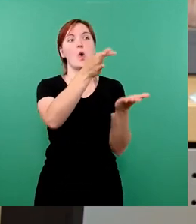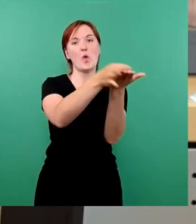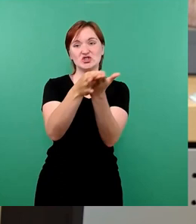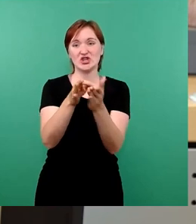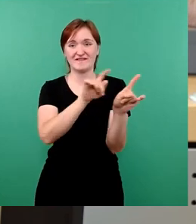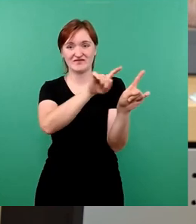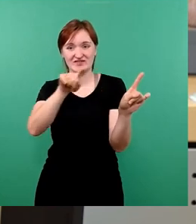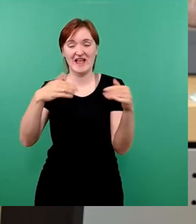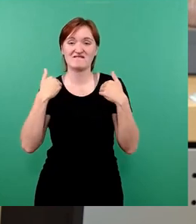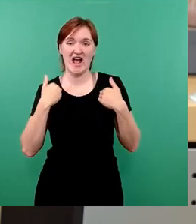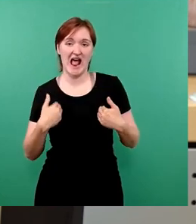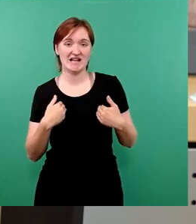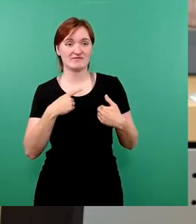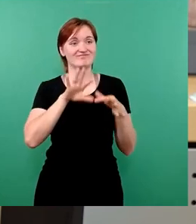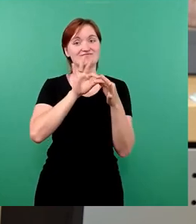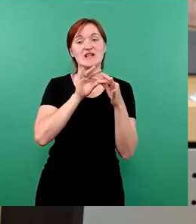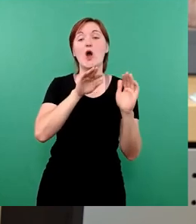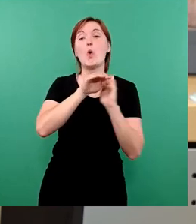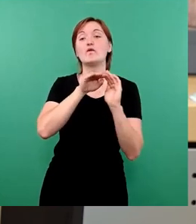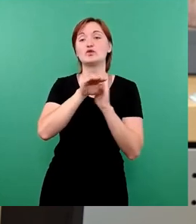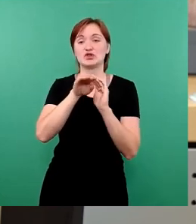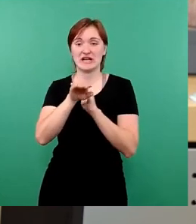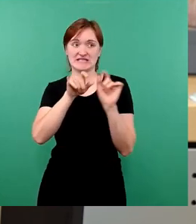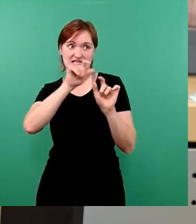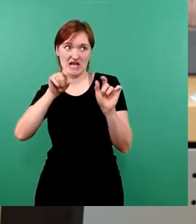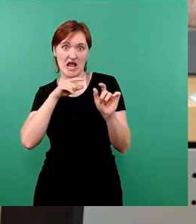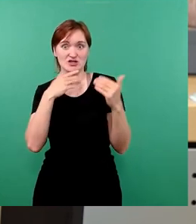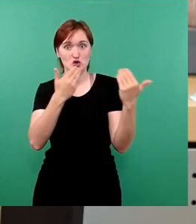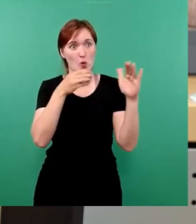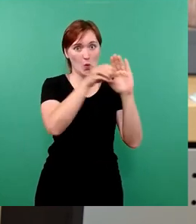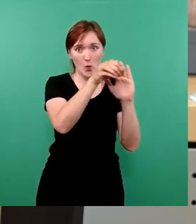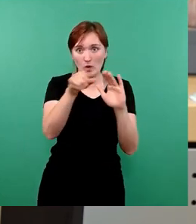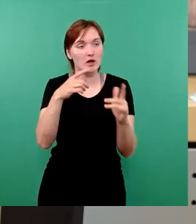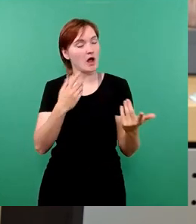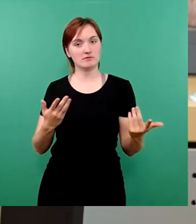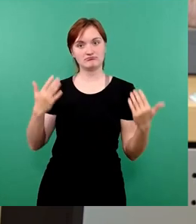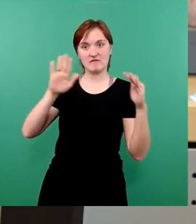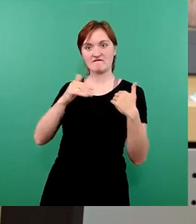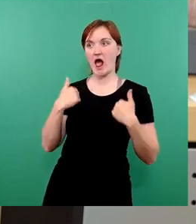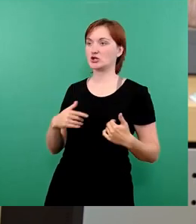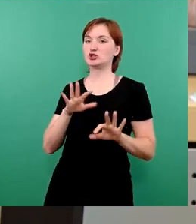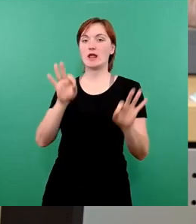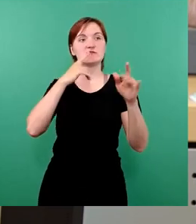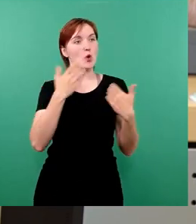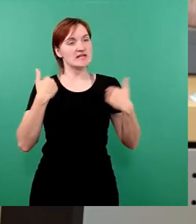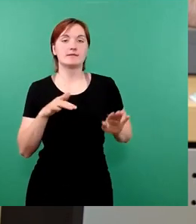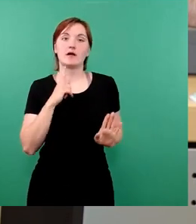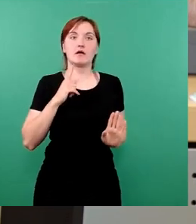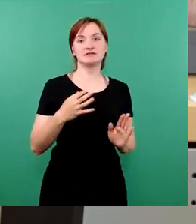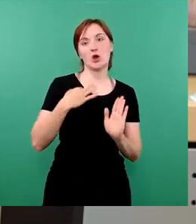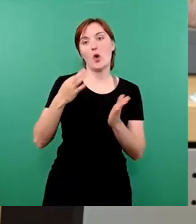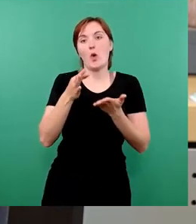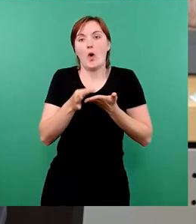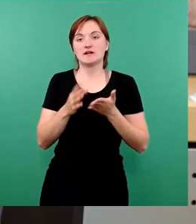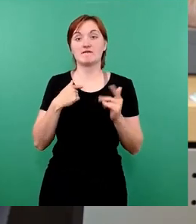in der Frage der Unterbringung der Flüchtlinge finde ich empörend. Immer sich so hinzustellen als Ortschaft und zu sagen,